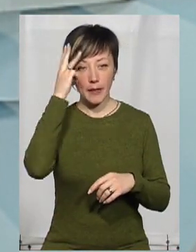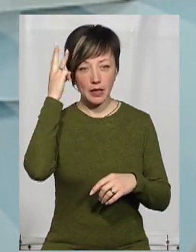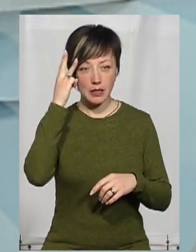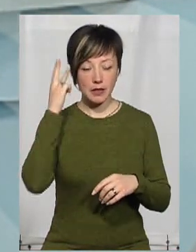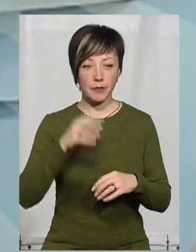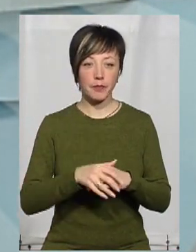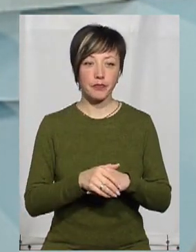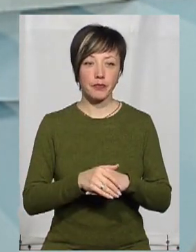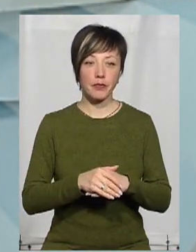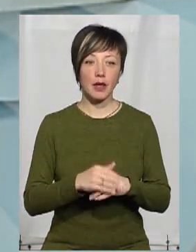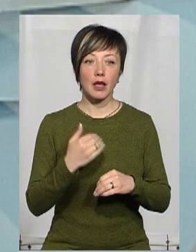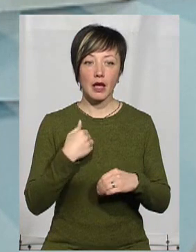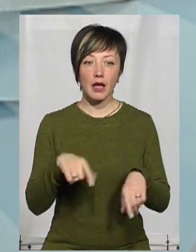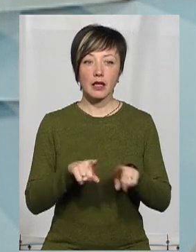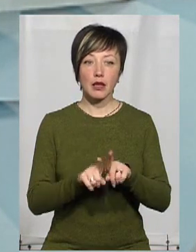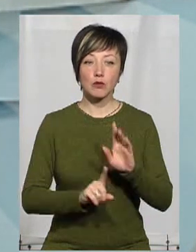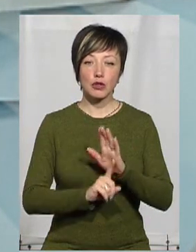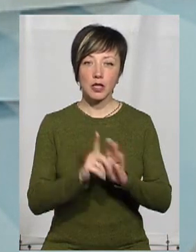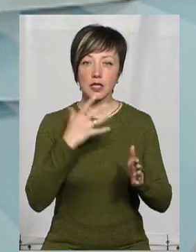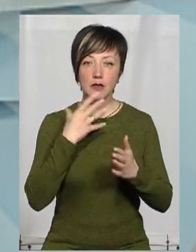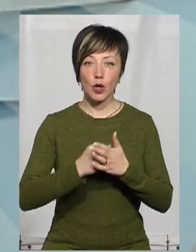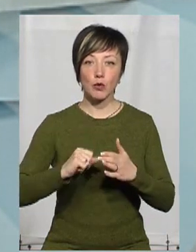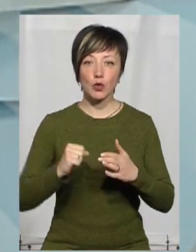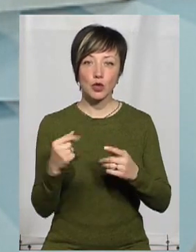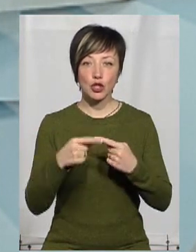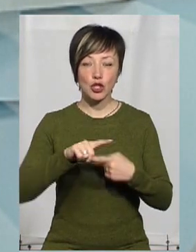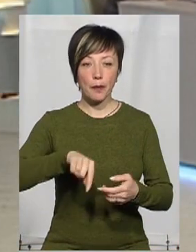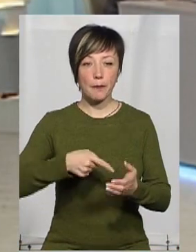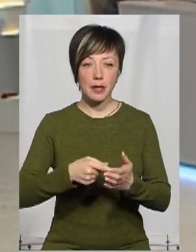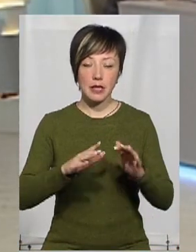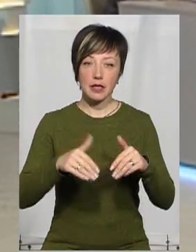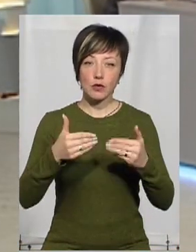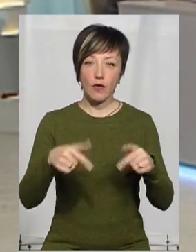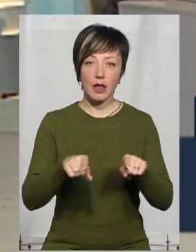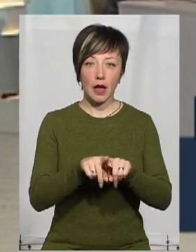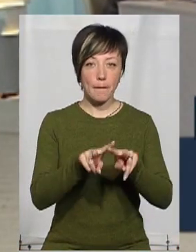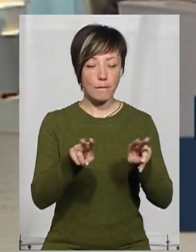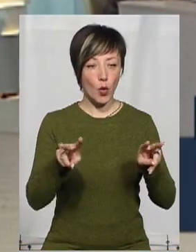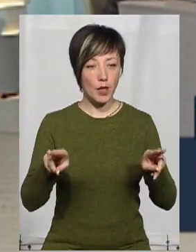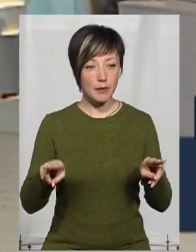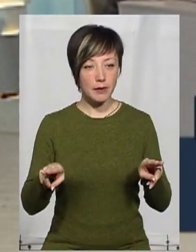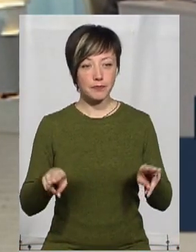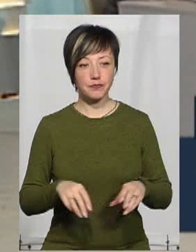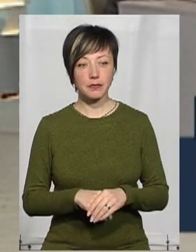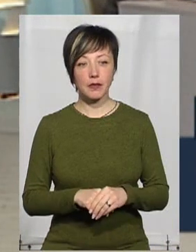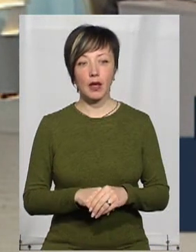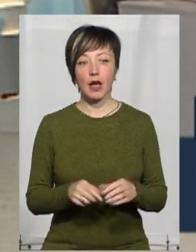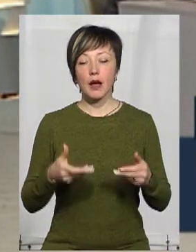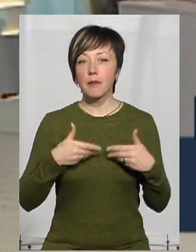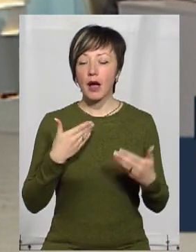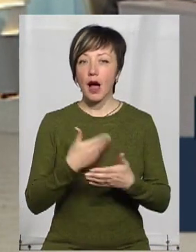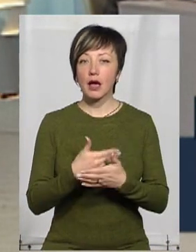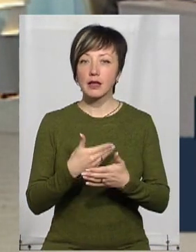Хмельницький. Я теж почала писати своїм друзям з інших міст, щоб вони теж ініціювали такі подібні. Ми